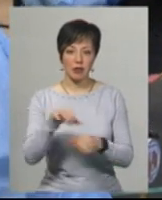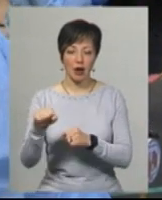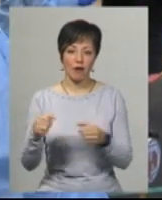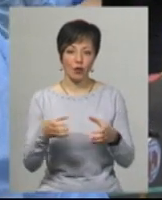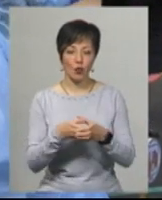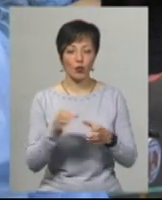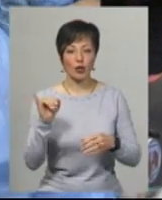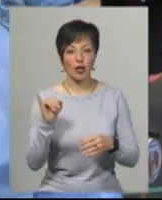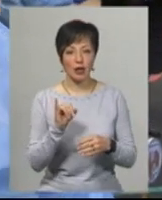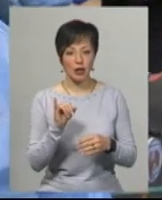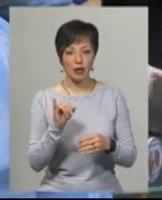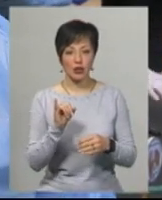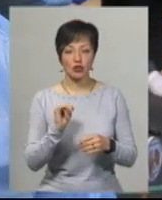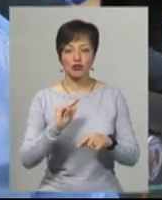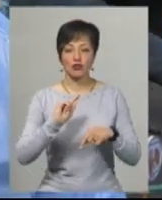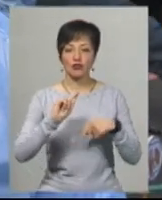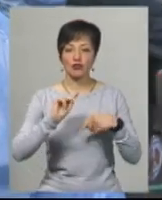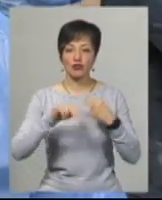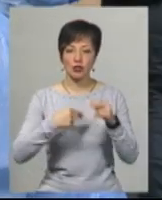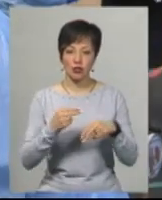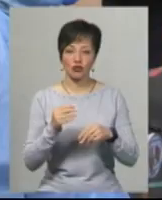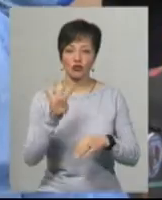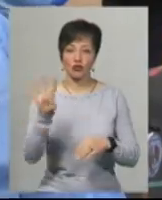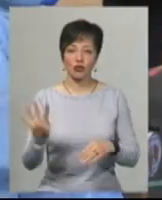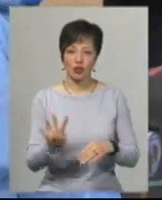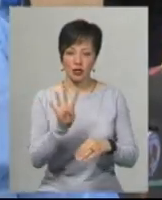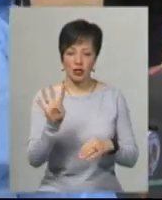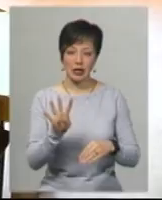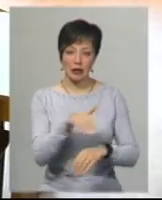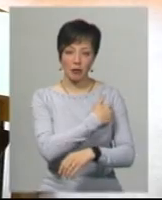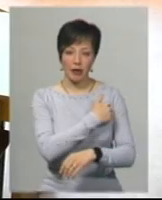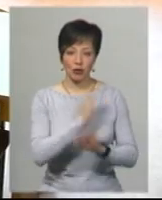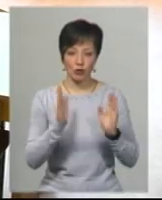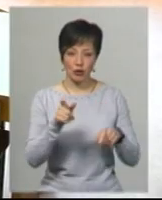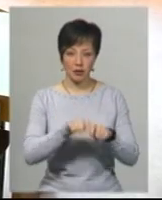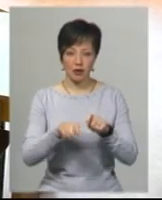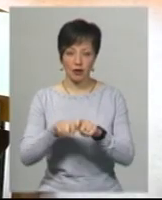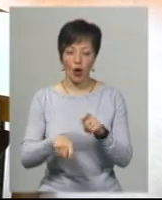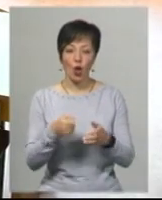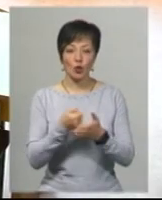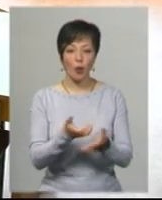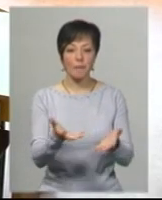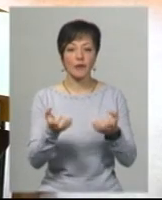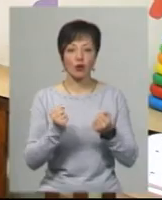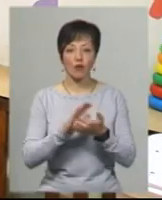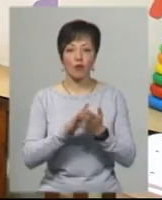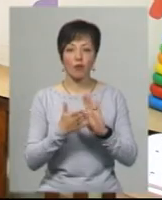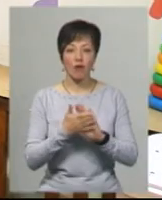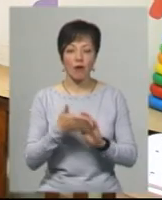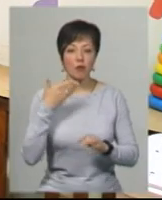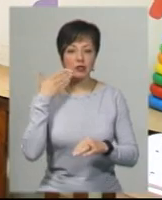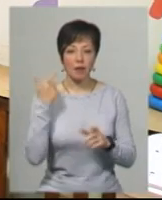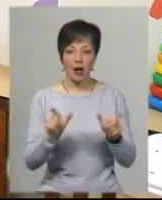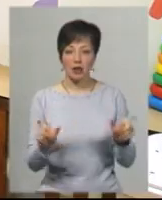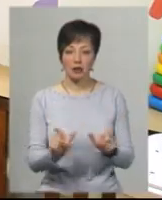І через чотири години ми знову будемо міряти температуру. До прийому дітей в умовах послабленого карантину у